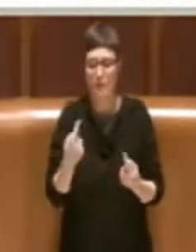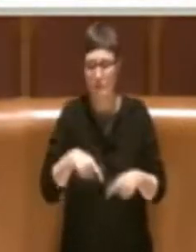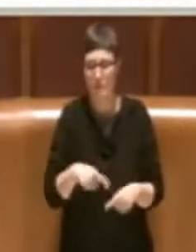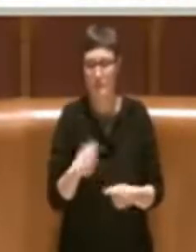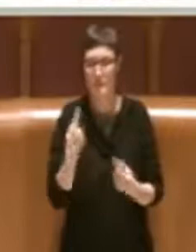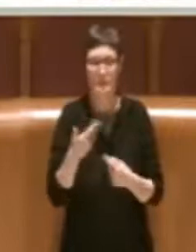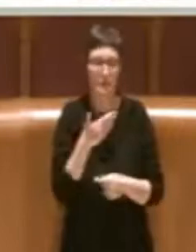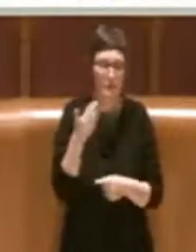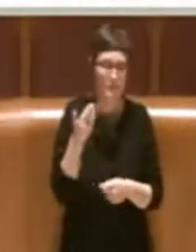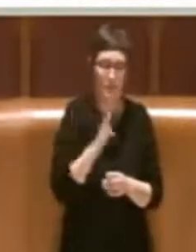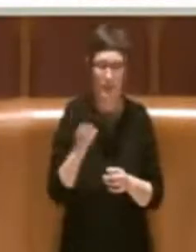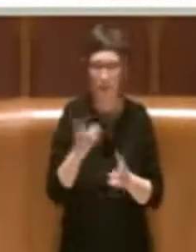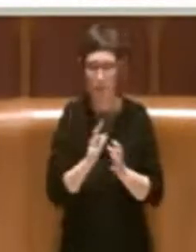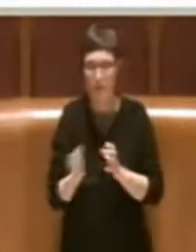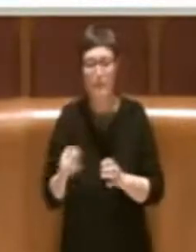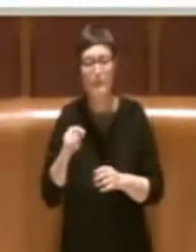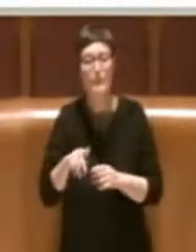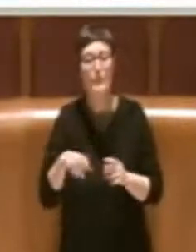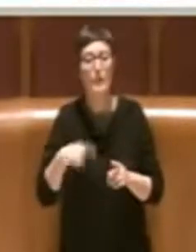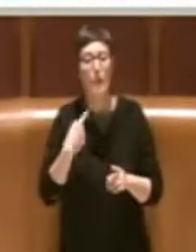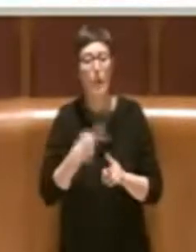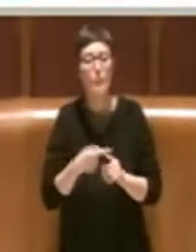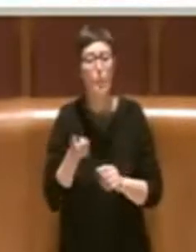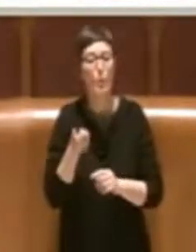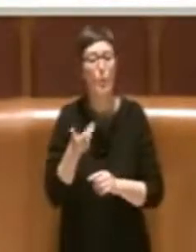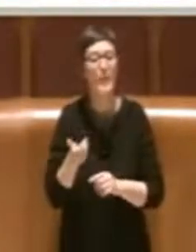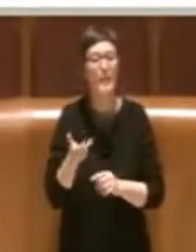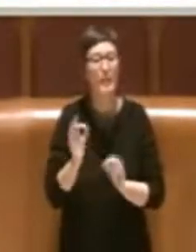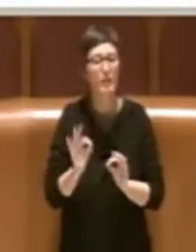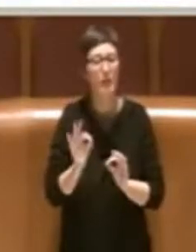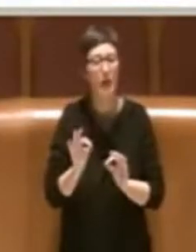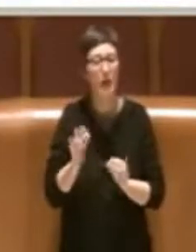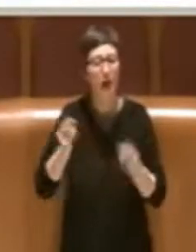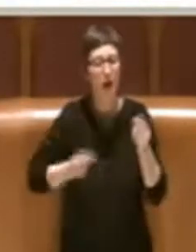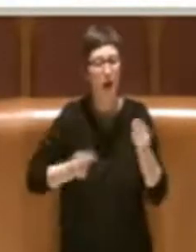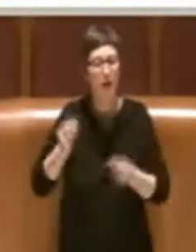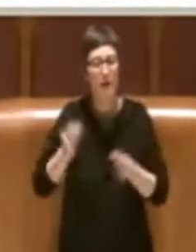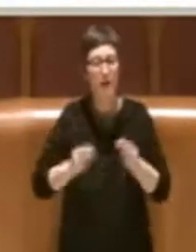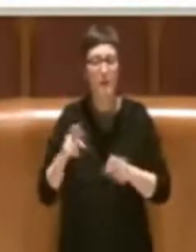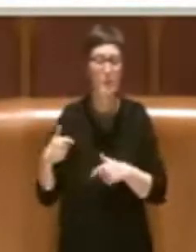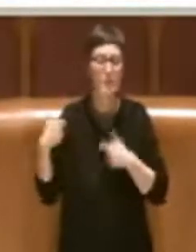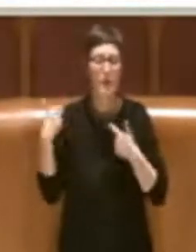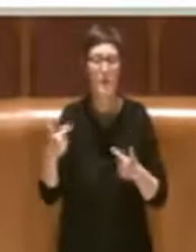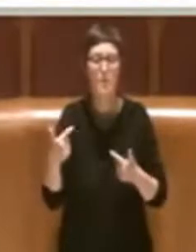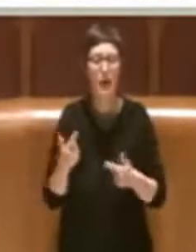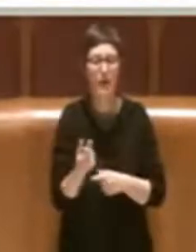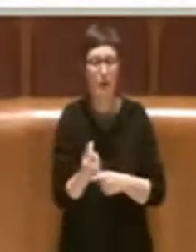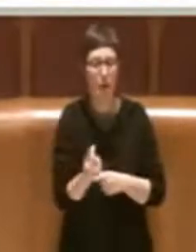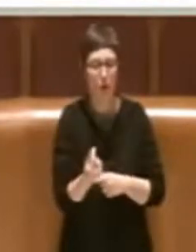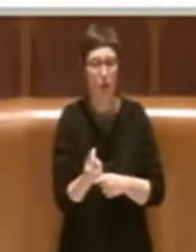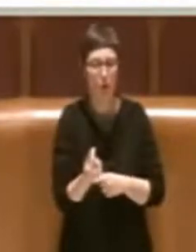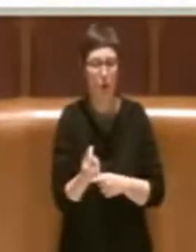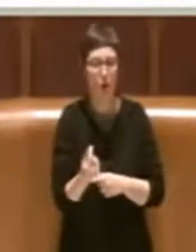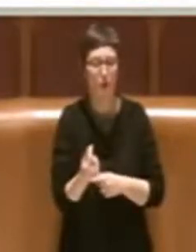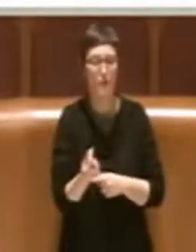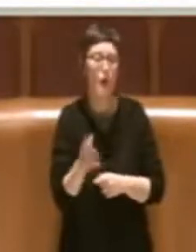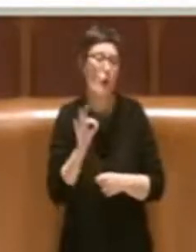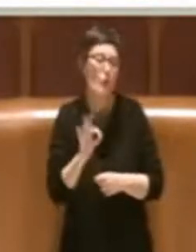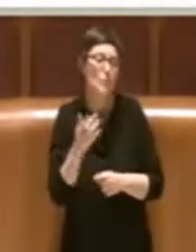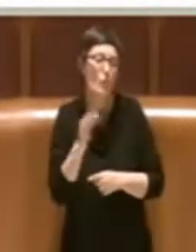e di quantificare l'impatto economico per la concessione di queste eventuali agevolazioni